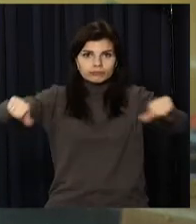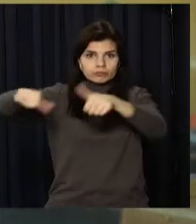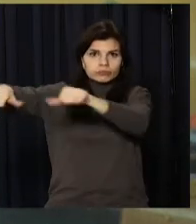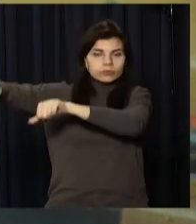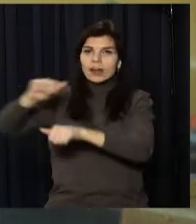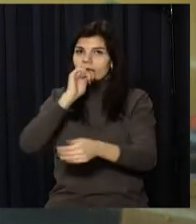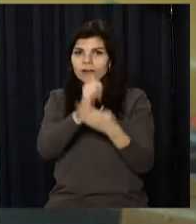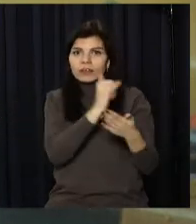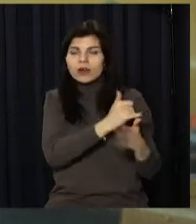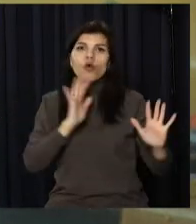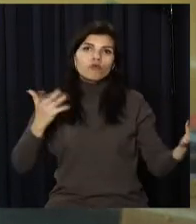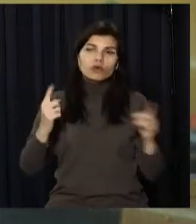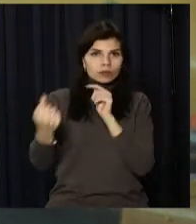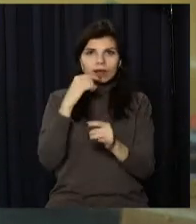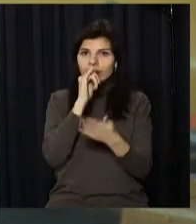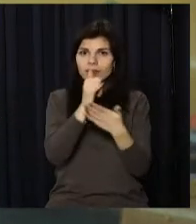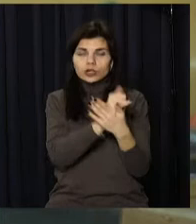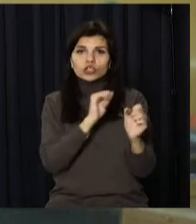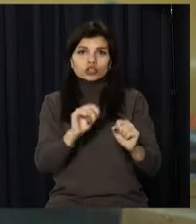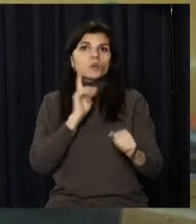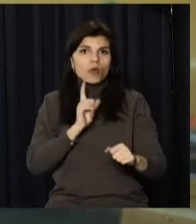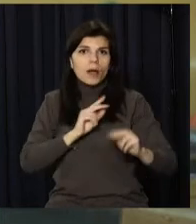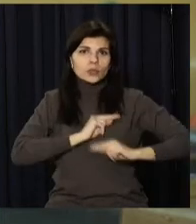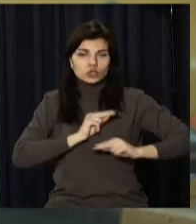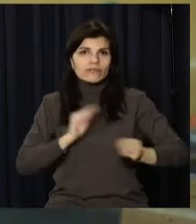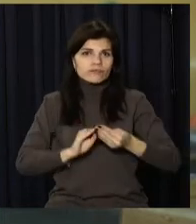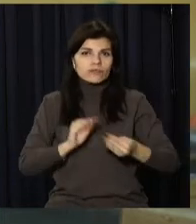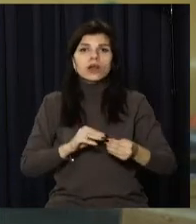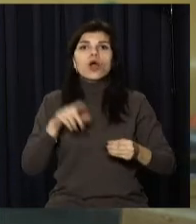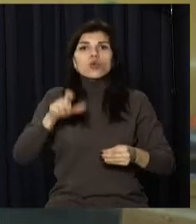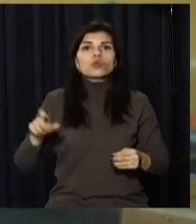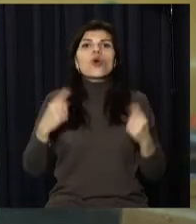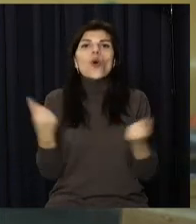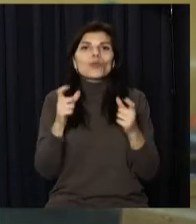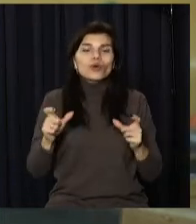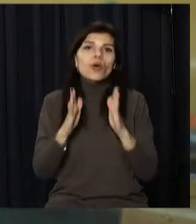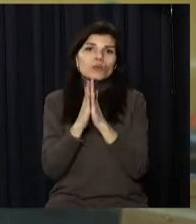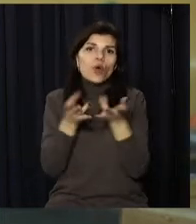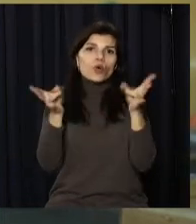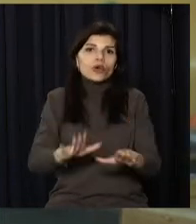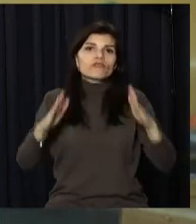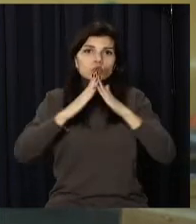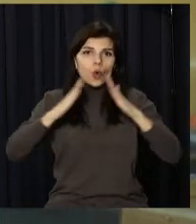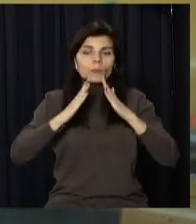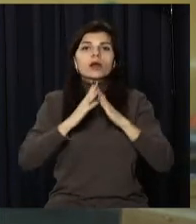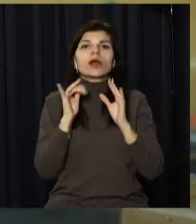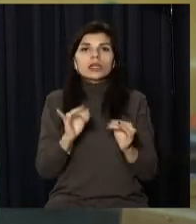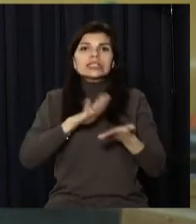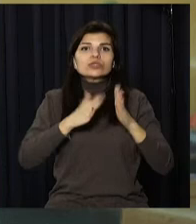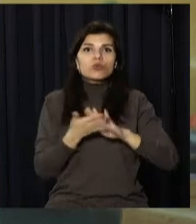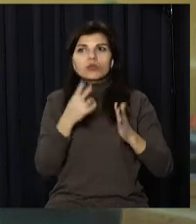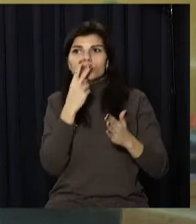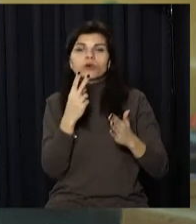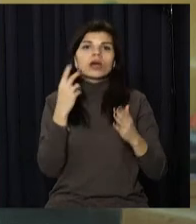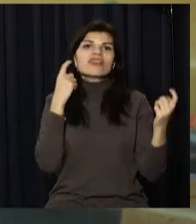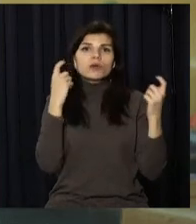всі об'єкти критичної інфраструктури працюють безперебійно. Цивільним громадянам порадили залишатися вдома, а ще оцінювати ситуацію,